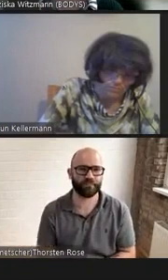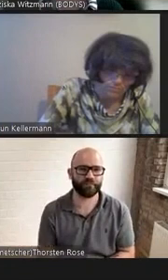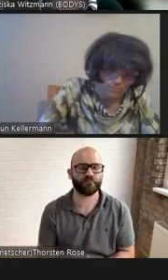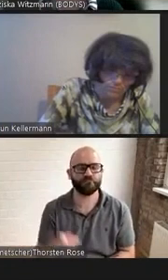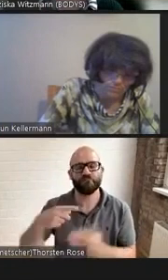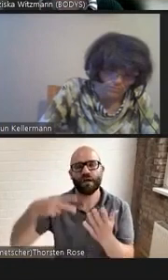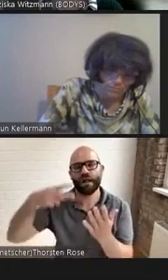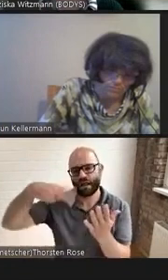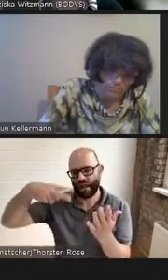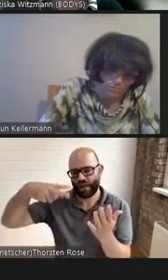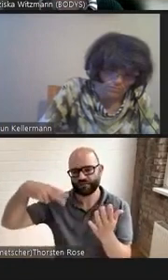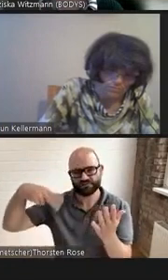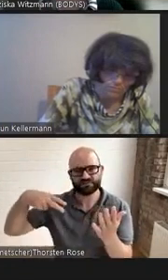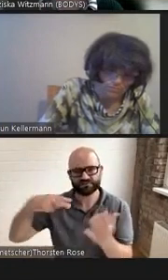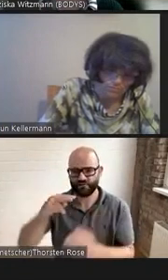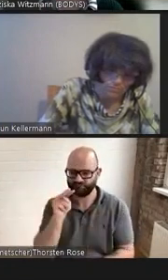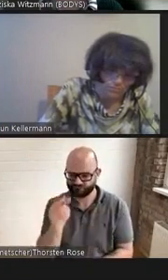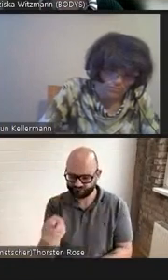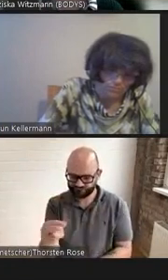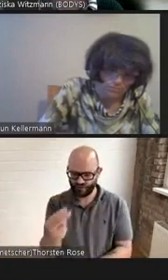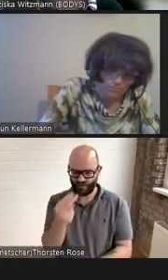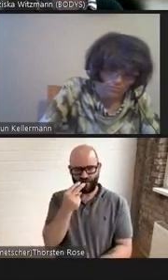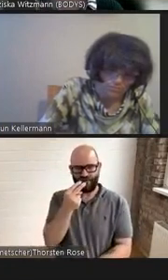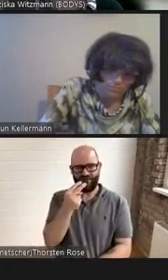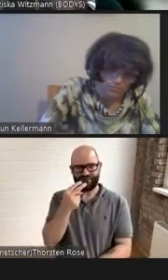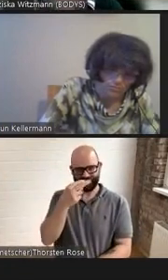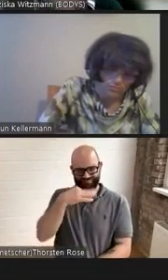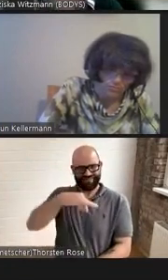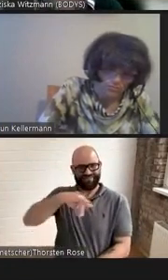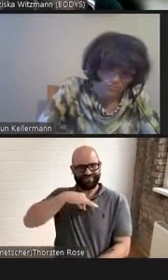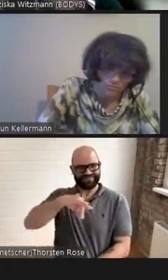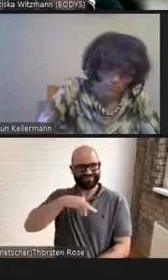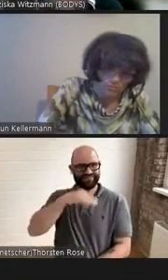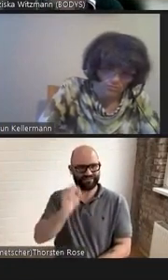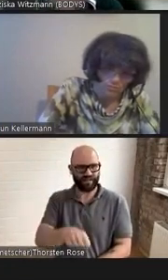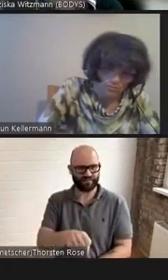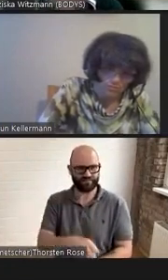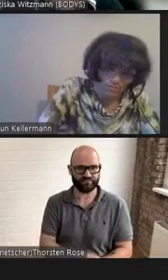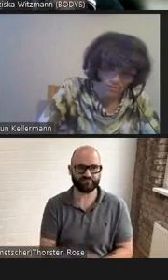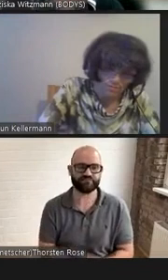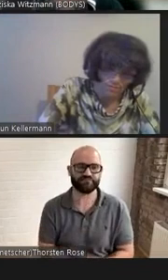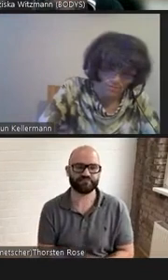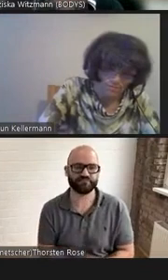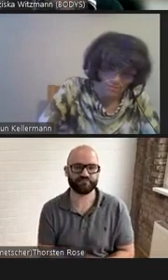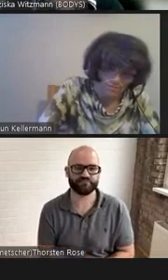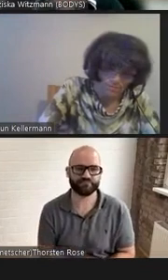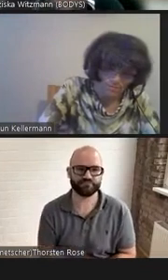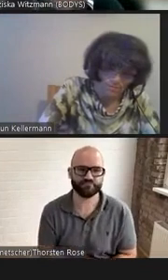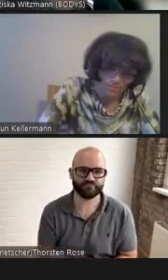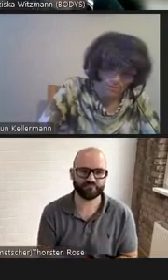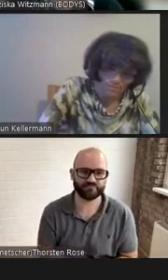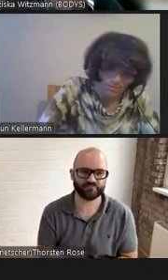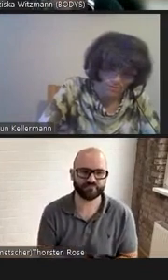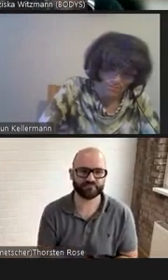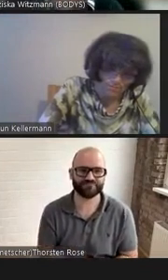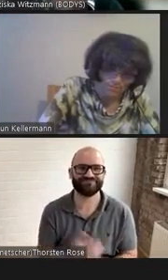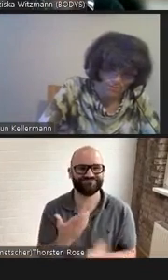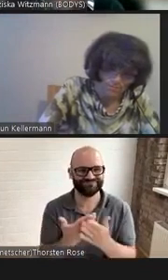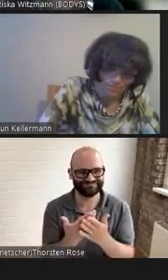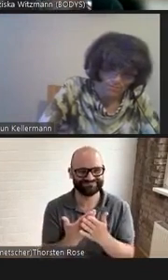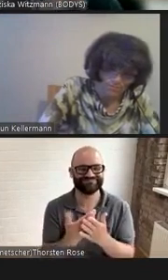Leser identifizieren können. Also die Frage nach der Funktion